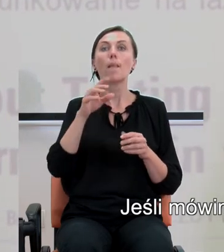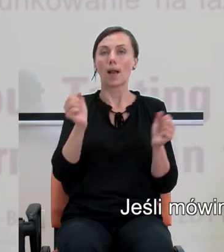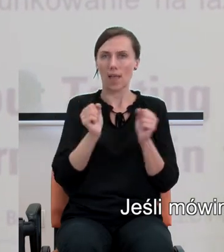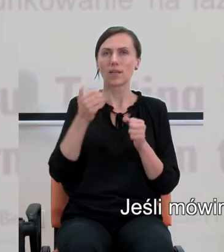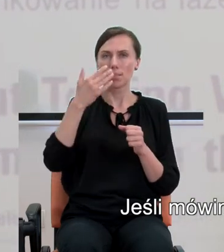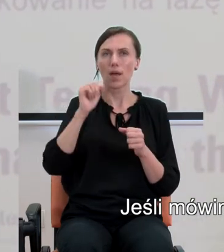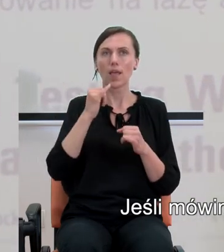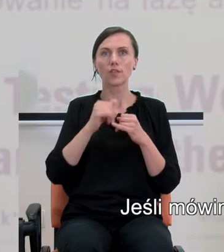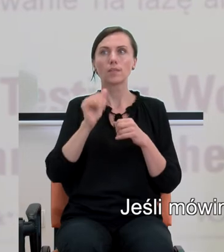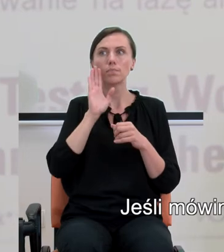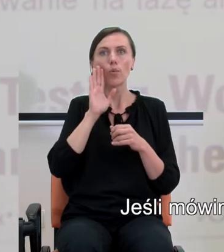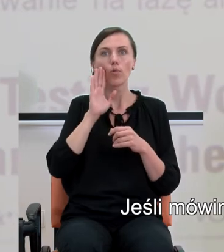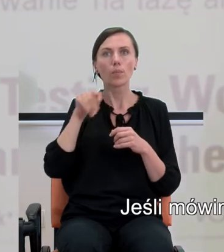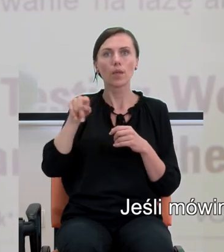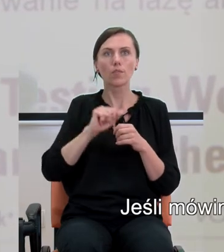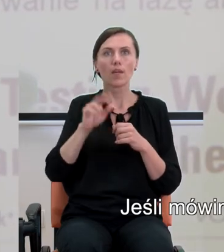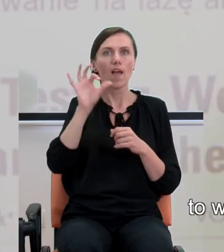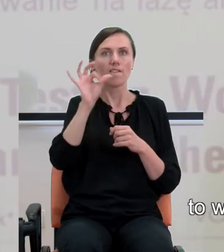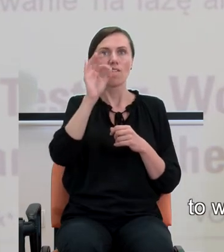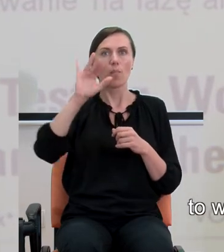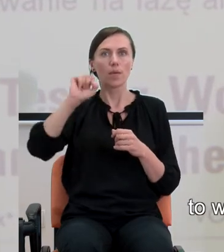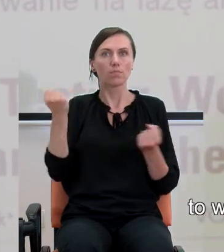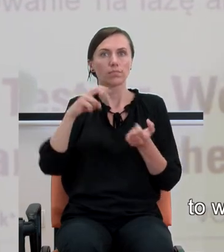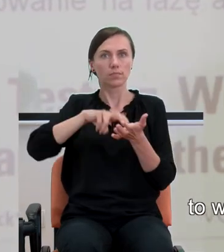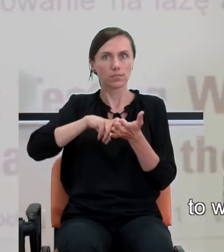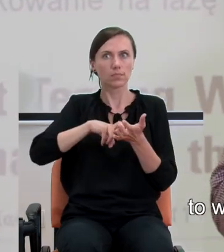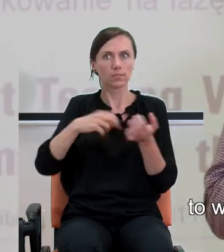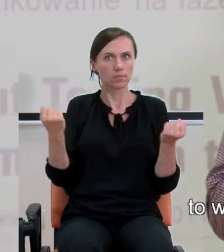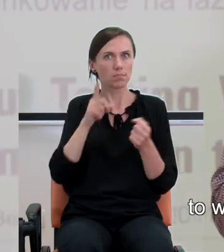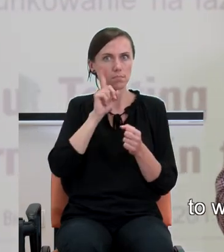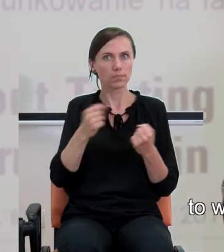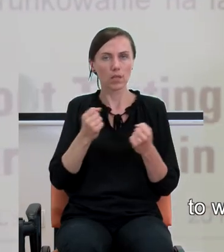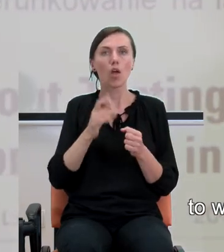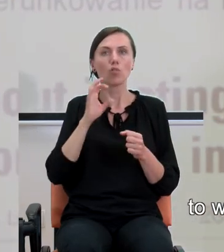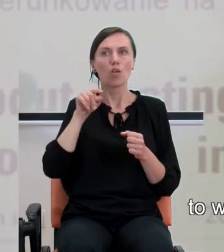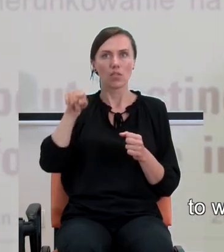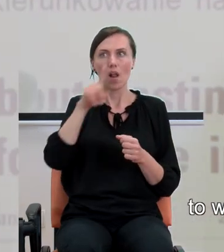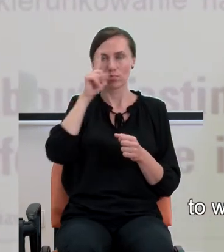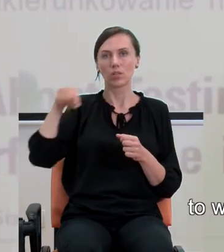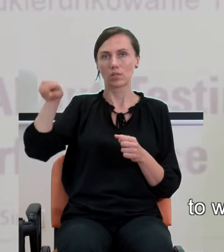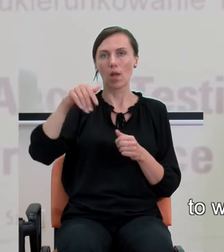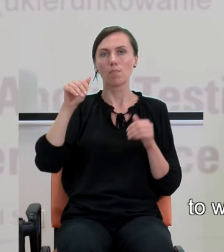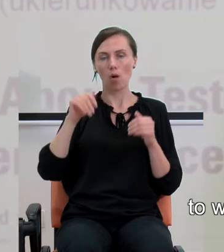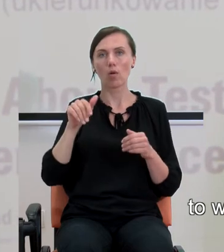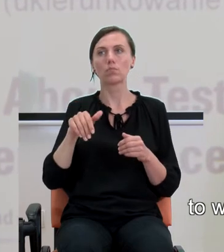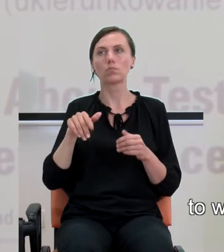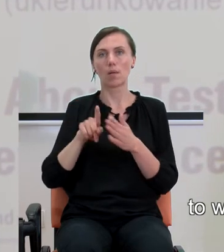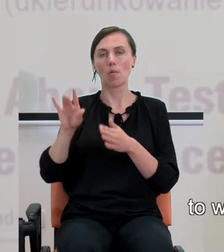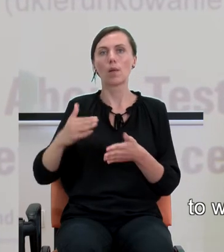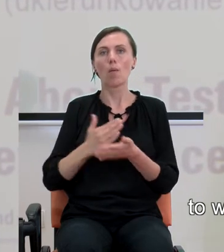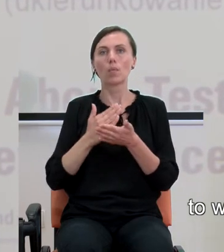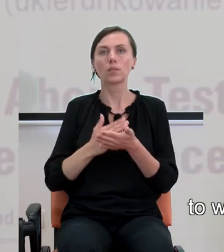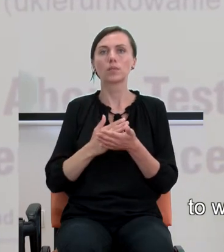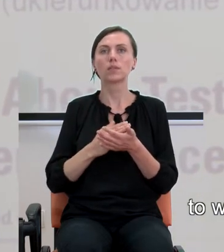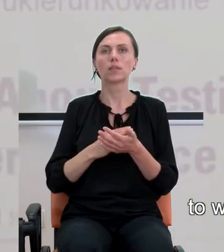matematyką zbliża się do fobii, no, to wówczas takim osobom mogą pomóc, no, już